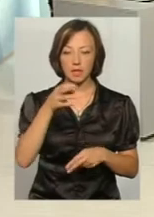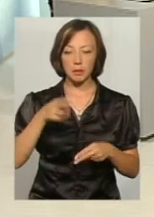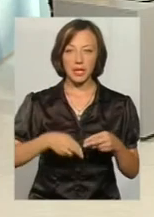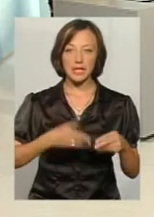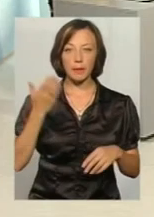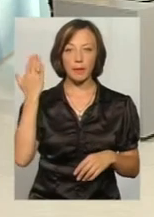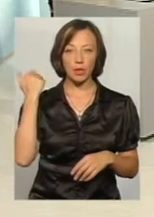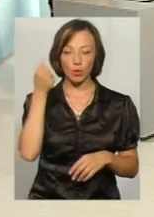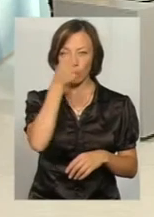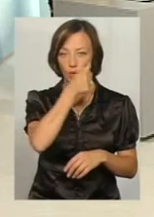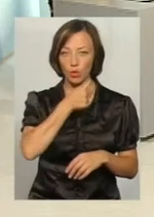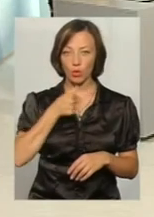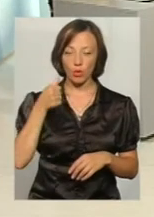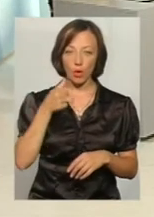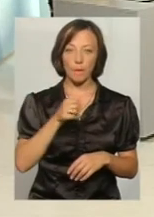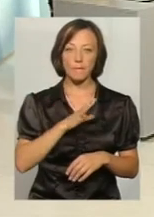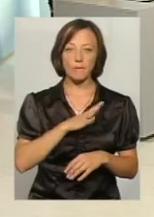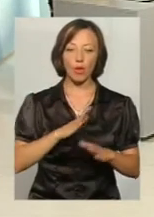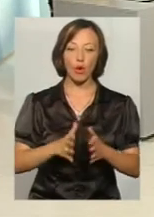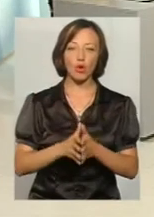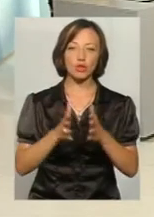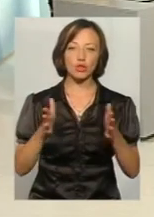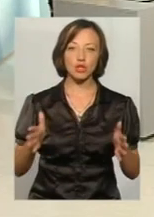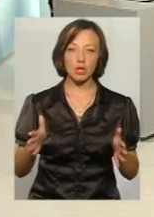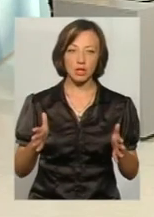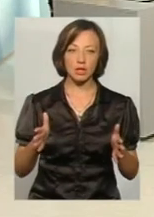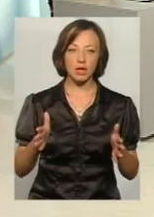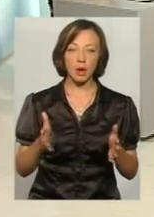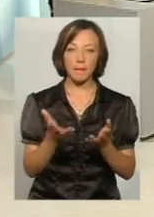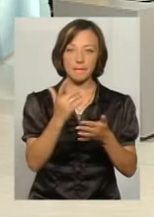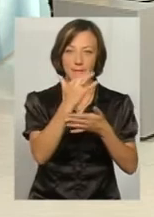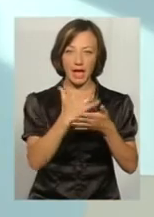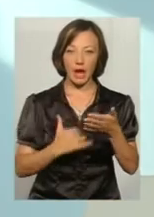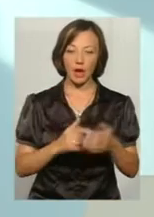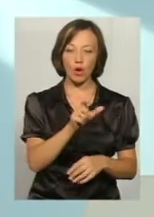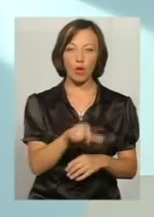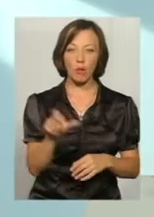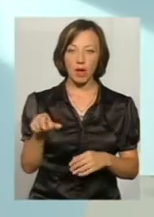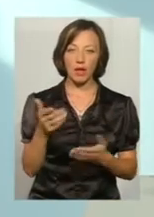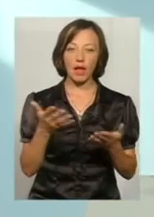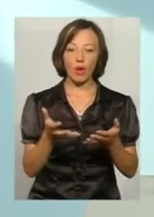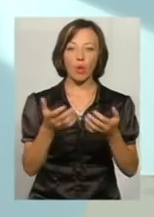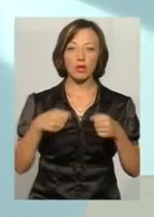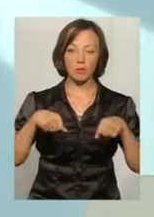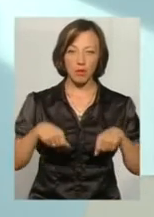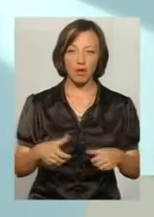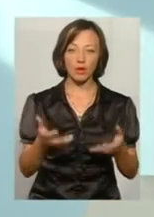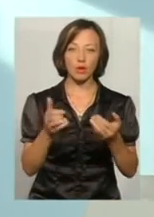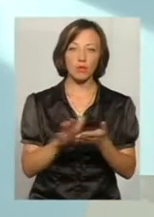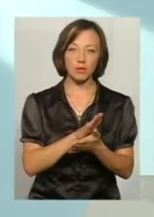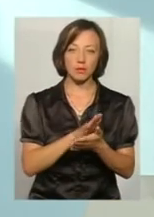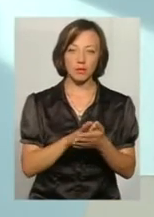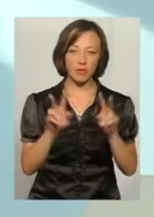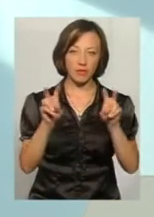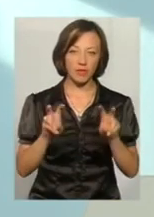також за ініціативами Міністерства юстиції було розширено коло громадян, які підпадають, які отримали право на отримання будь-яких